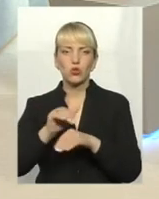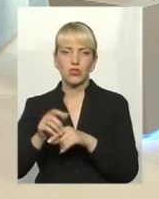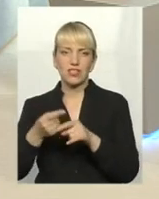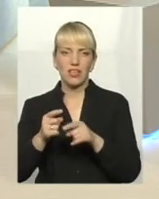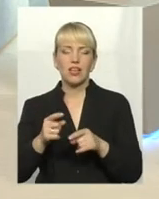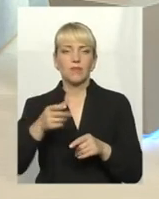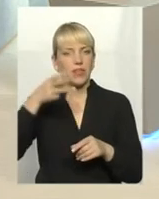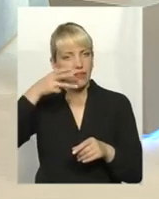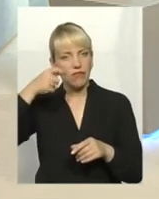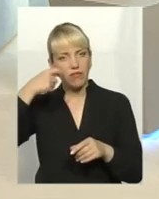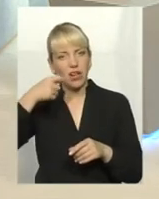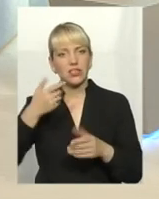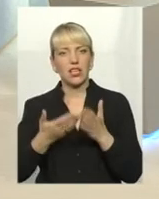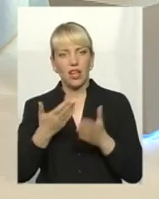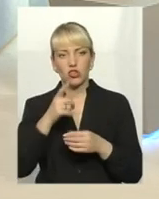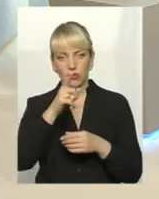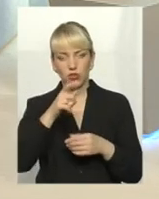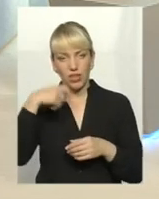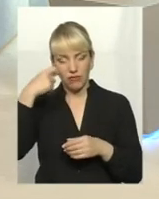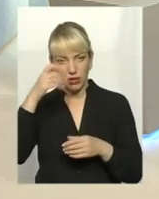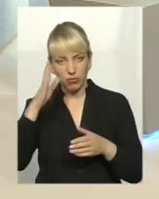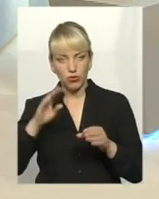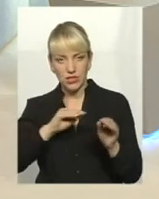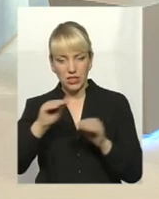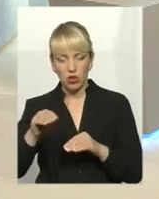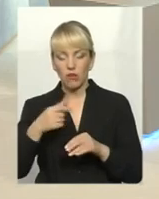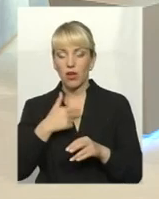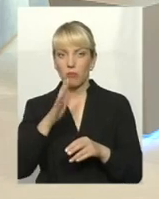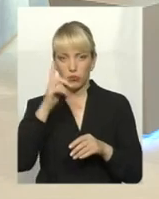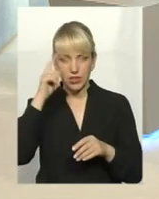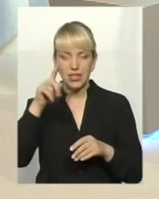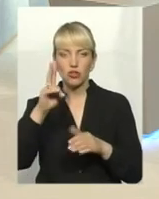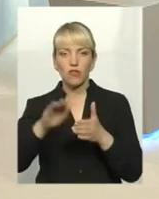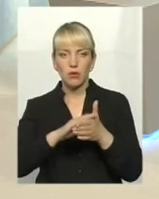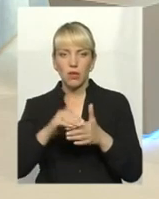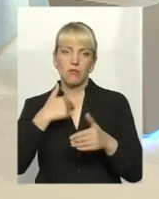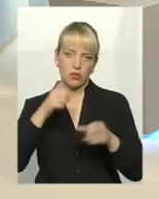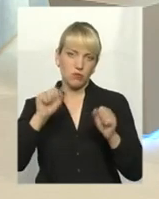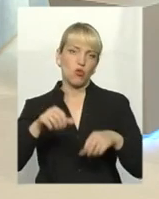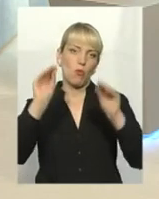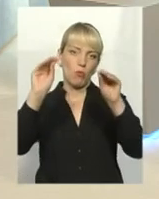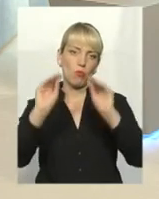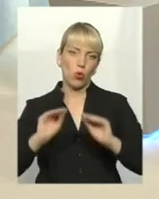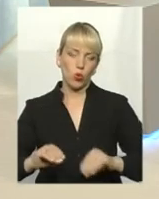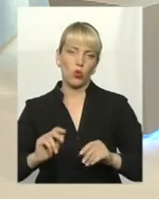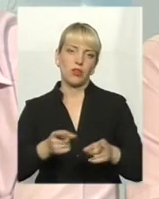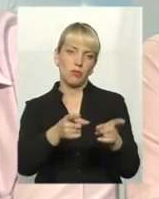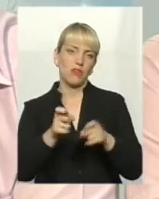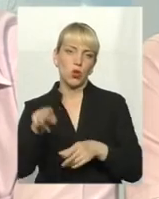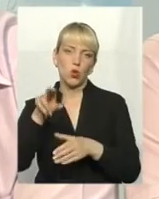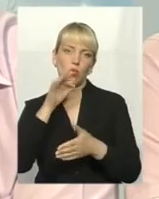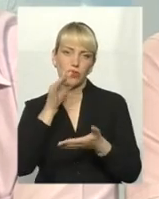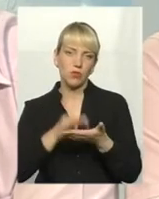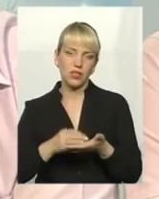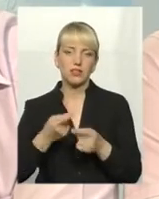ставити відеокамеру, ми потім будемо встановлювати тих осіб, то і ми можемо скласти протоколи за тими матеріалами і притягнути до відповідальності.